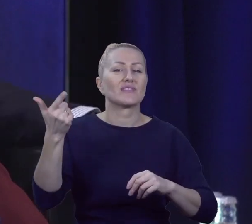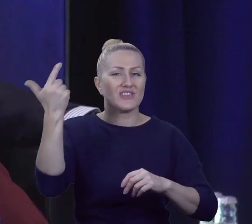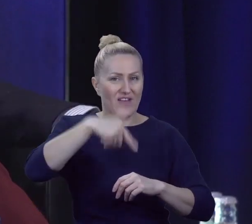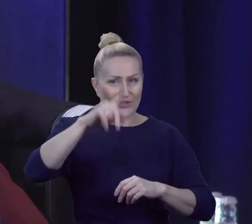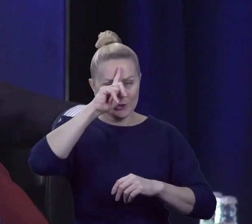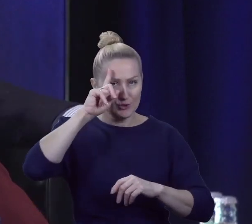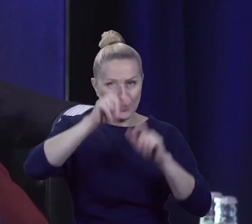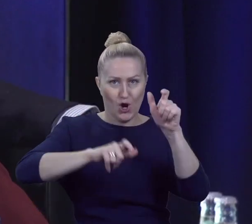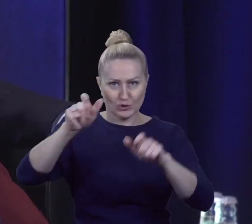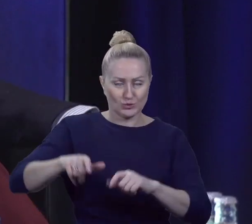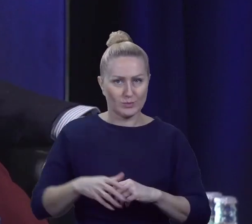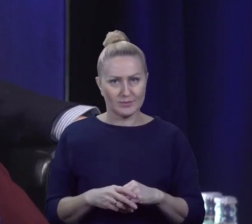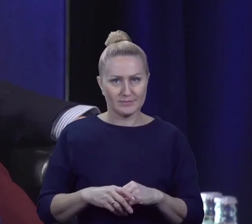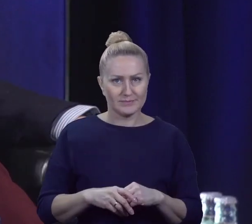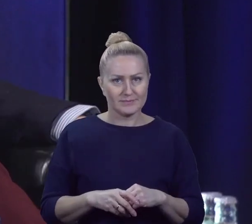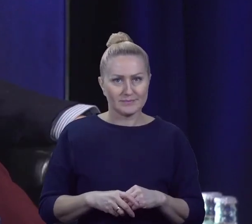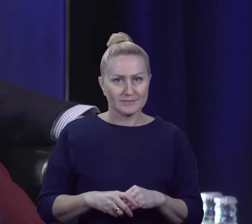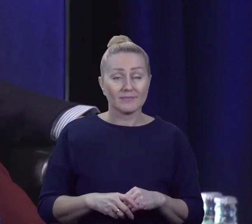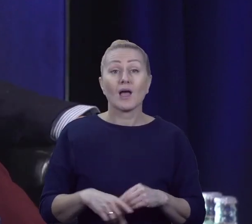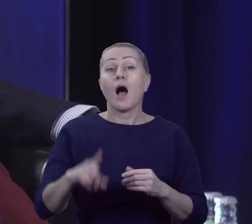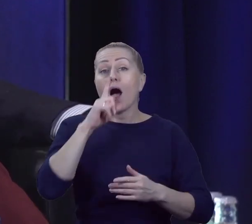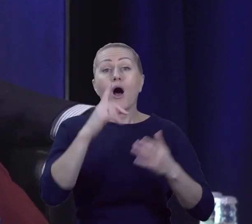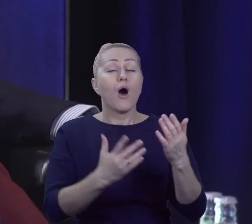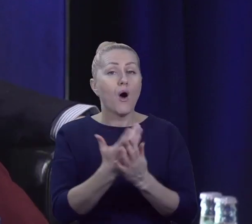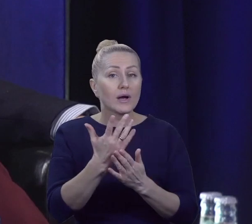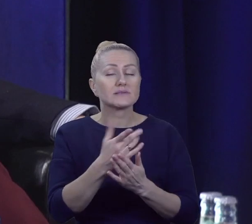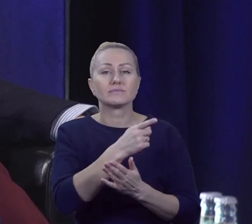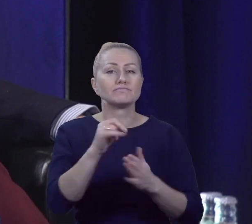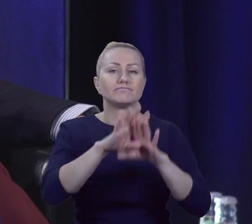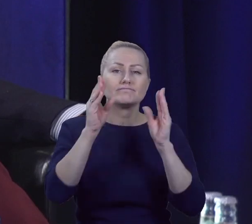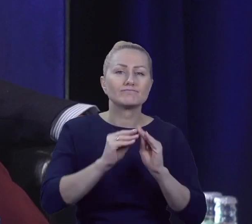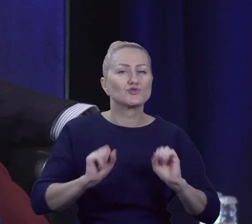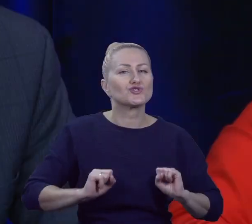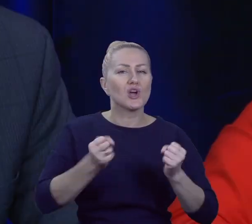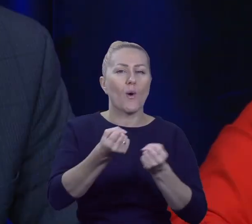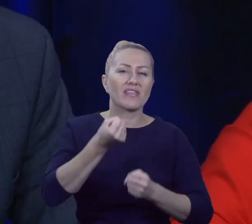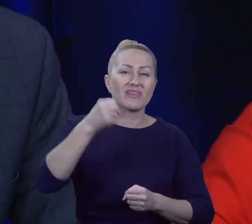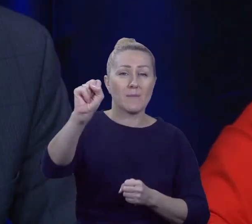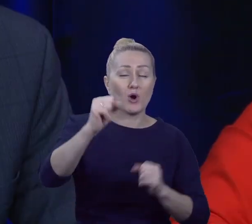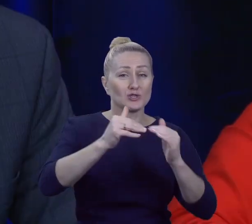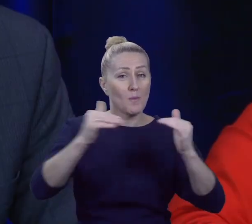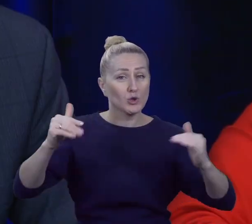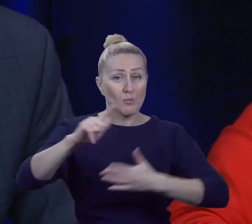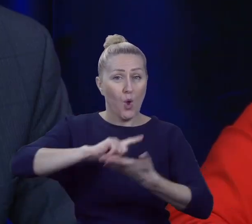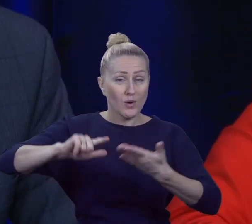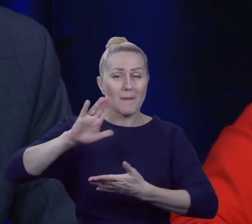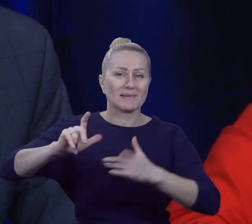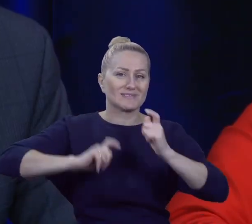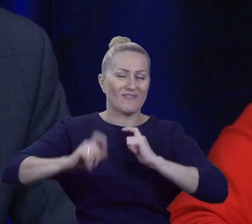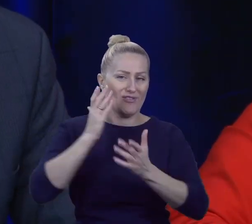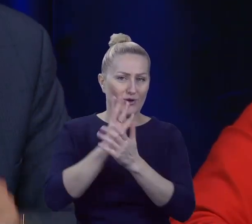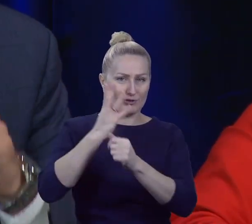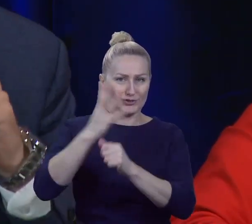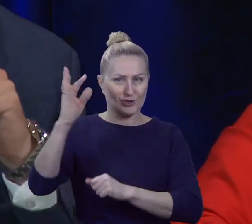Polek i Polaków, wychodzi, że z funkcjonowania demokracji na poziomie lokalnym zadowolonych jest tylko 44%